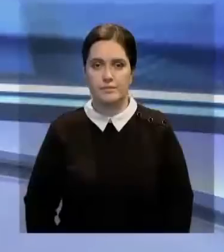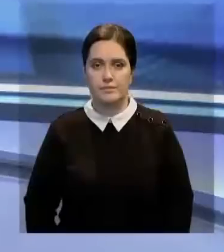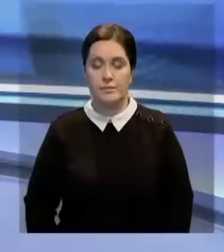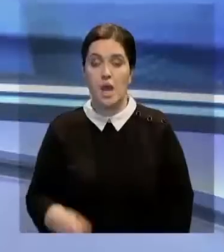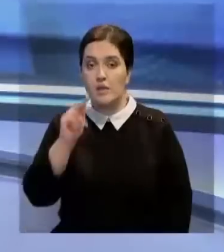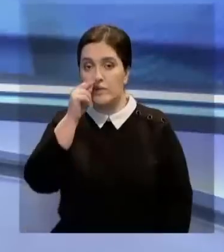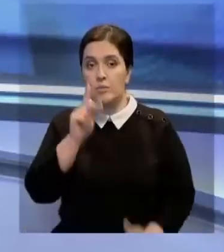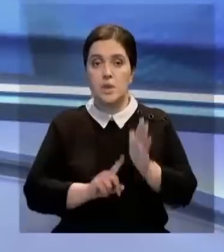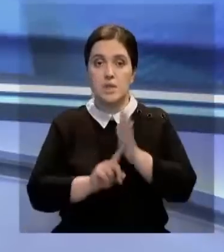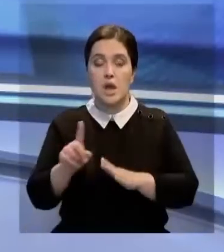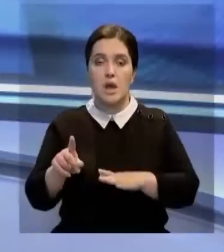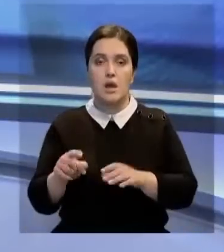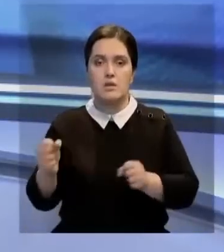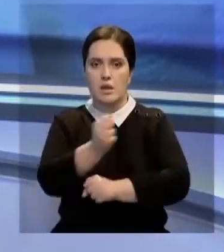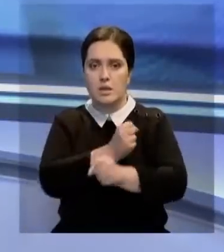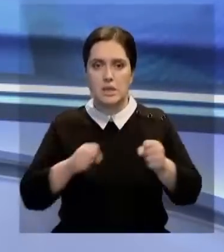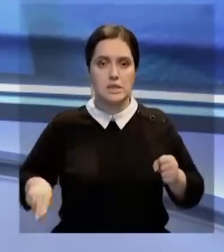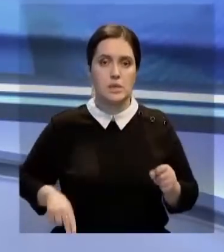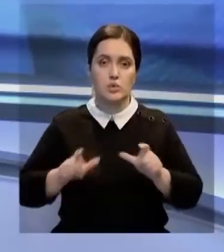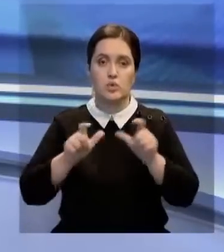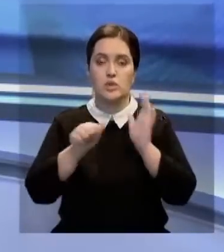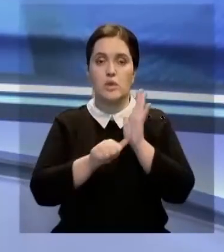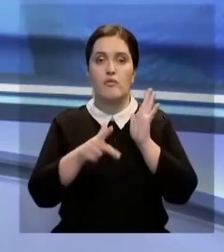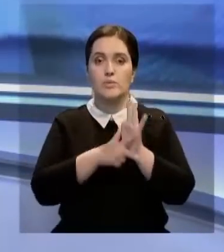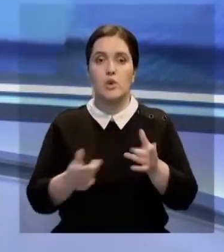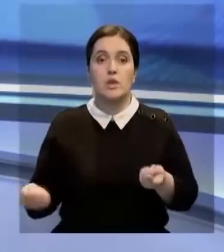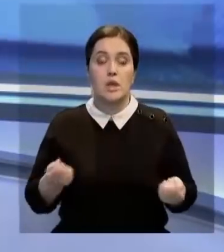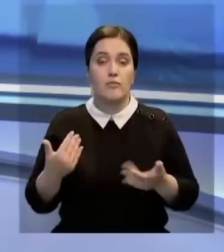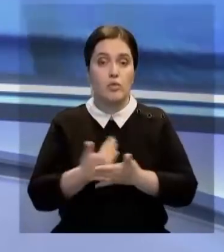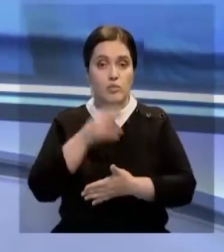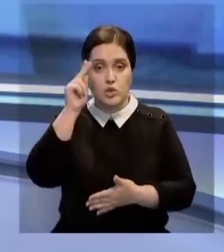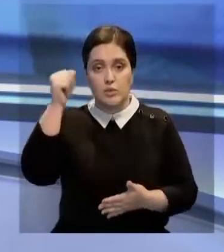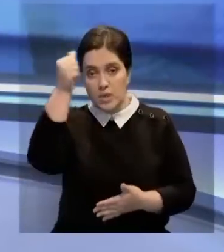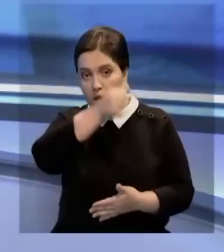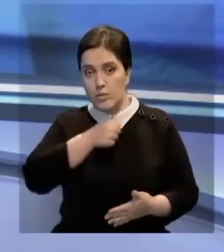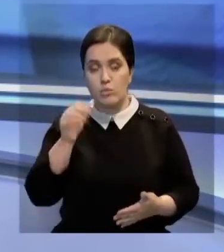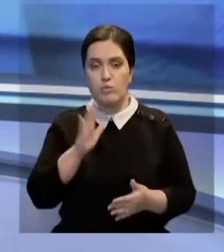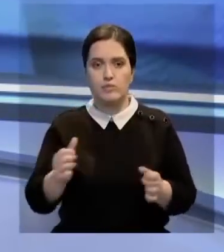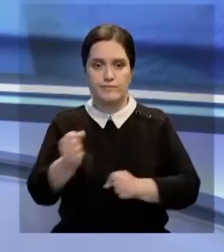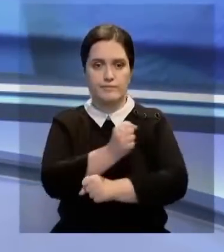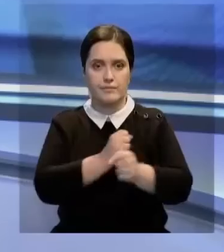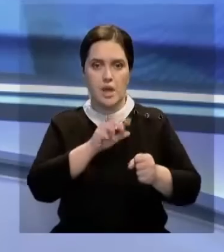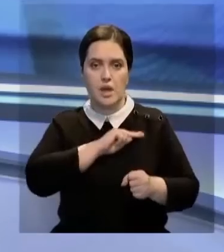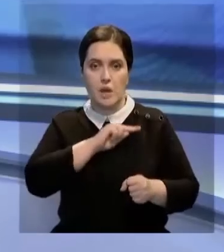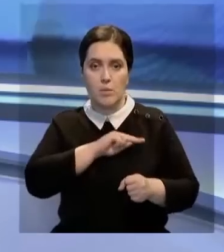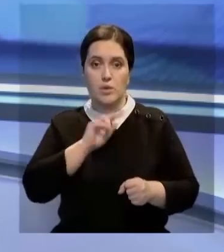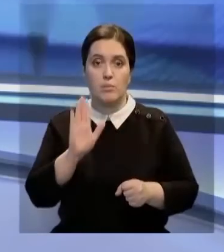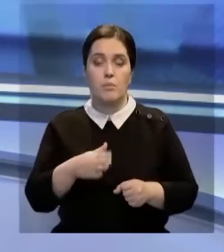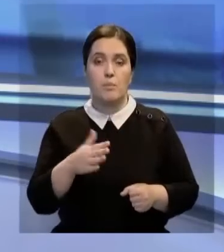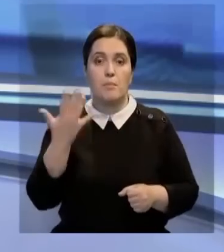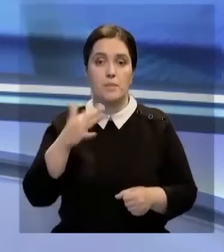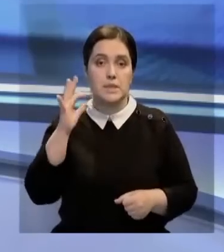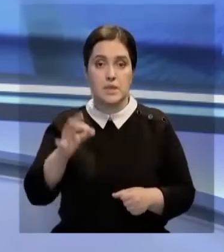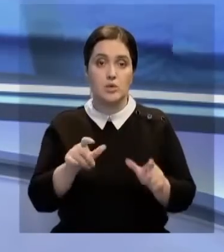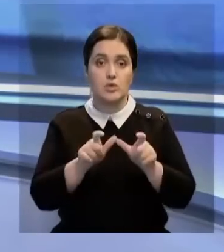В Шемкенте началась массовая ротация директоров школ. 68 руководителей в новом учебном году сменят место работы. Это коснется